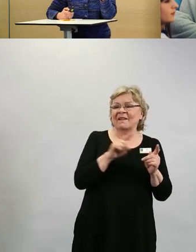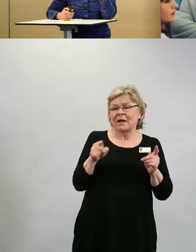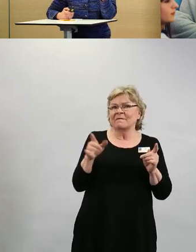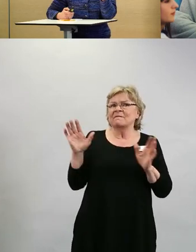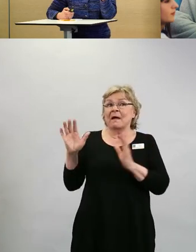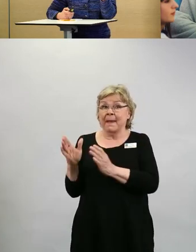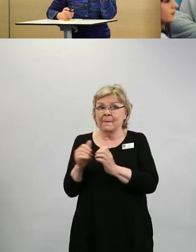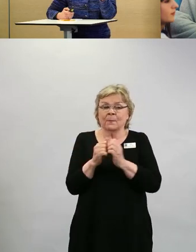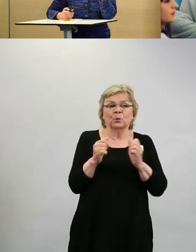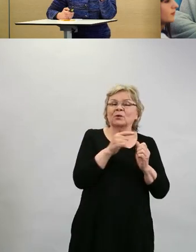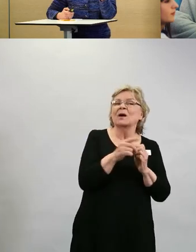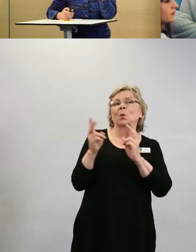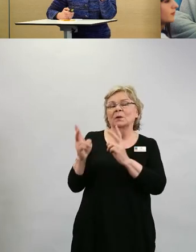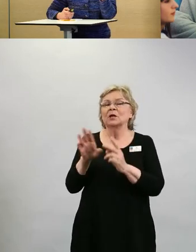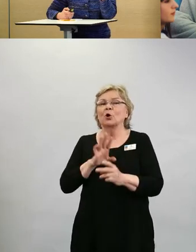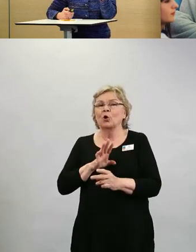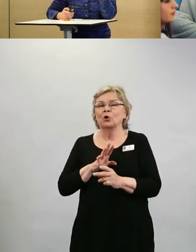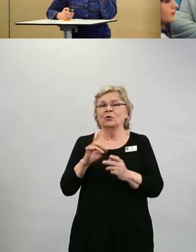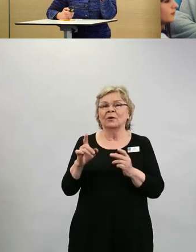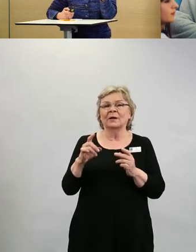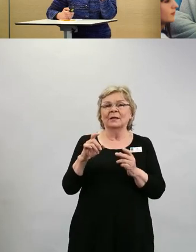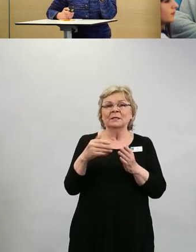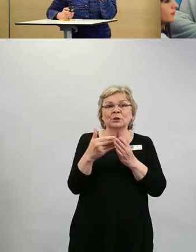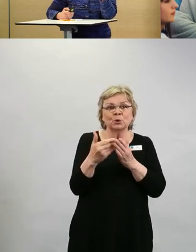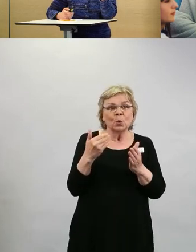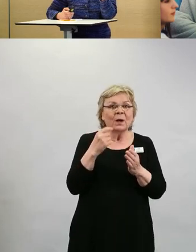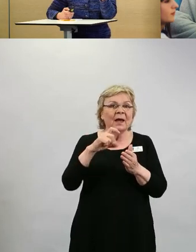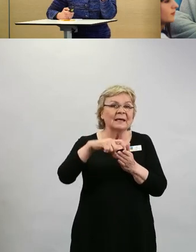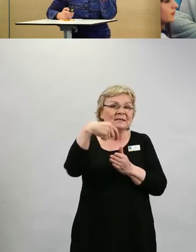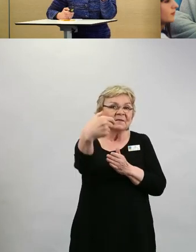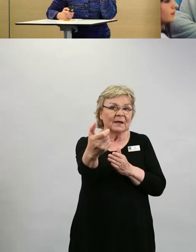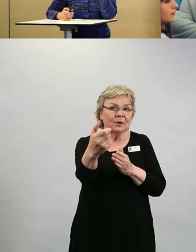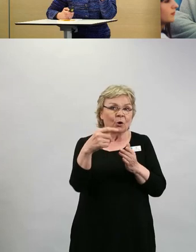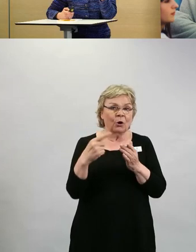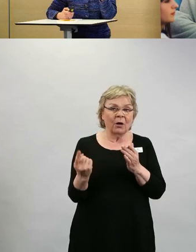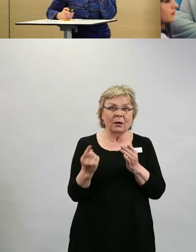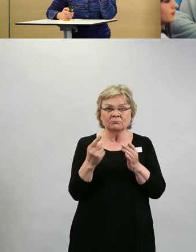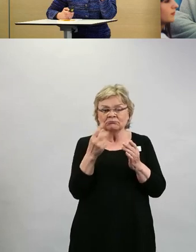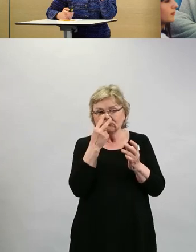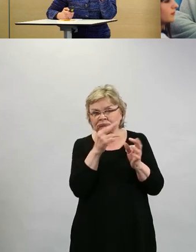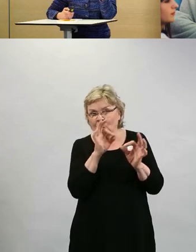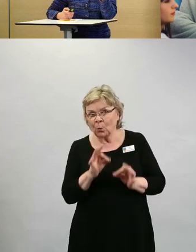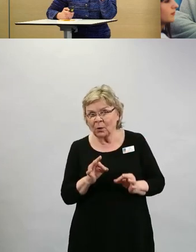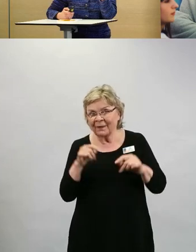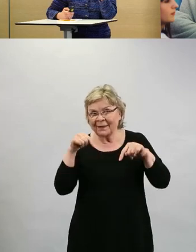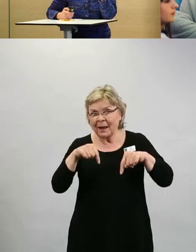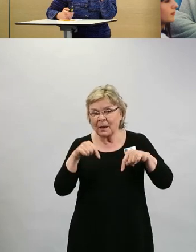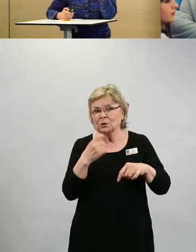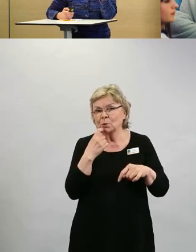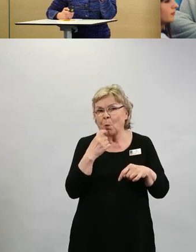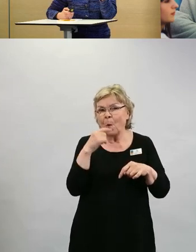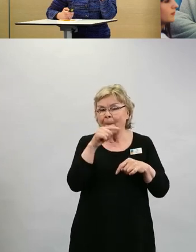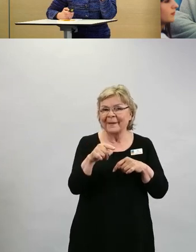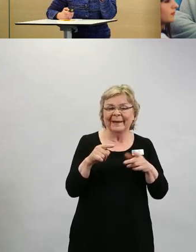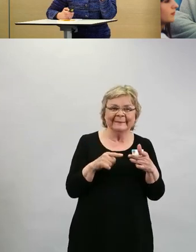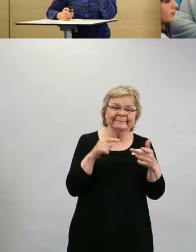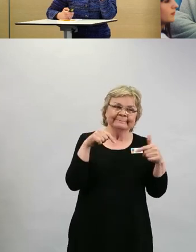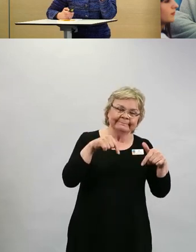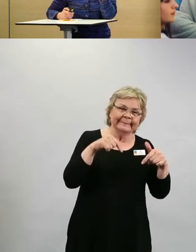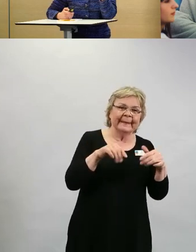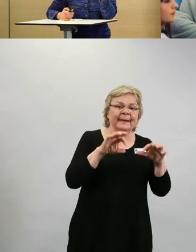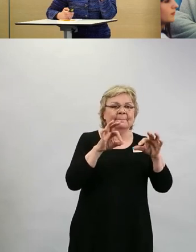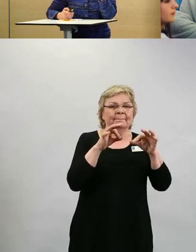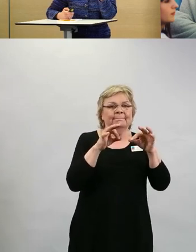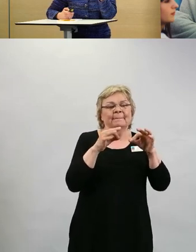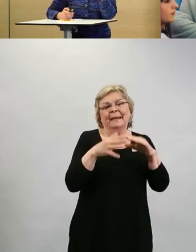on tarkoitus ensi viikolla sitten linjata, että miten Suomen rokotustyökalupakissa, miten tämä rokote siellä sitten